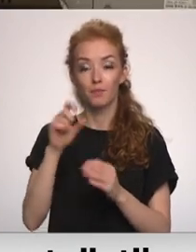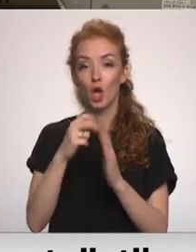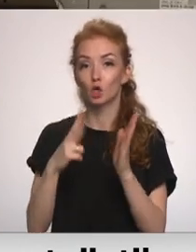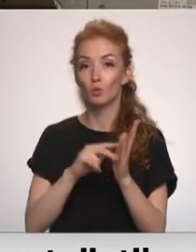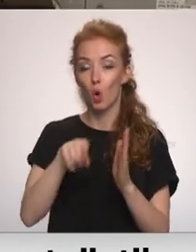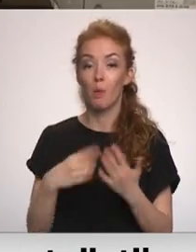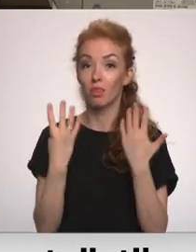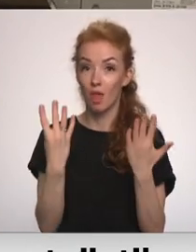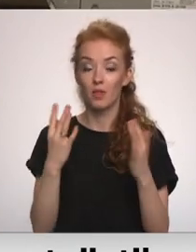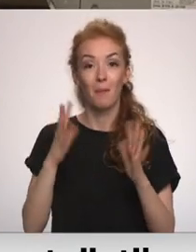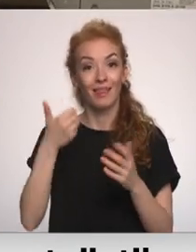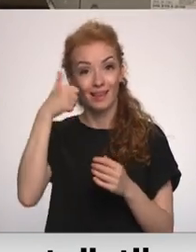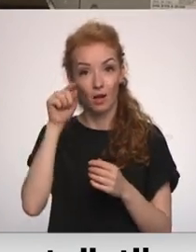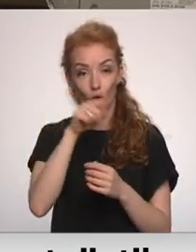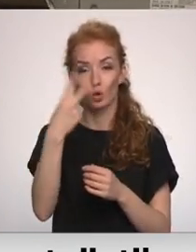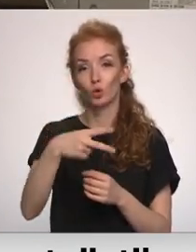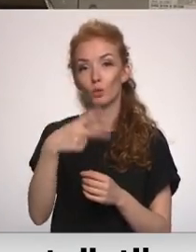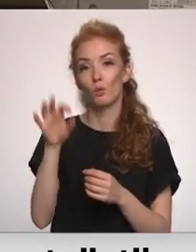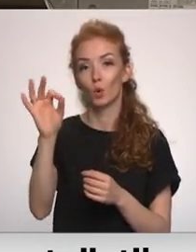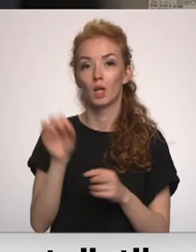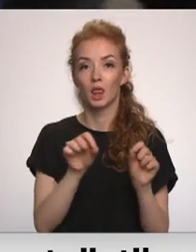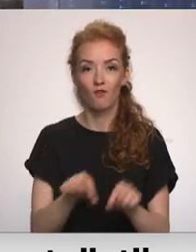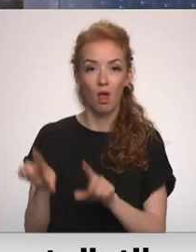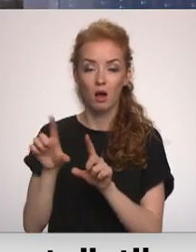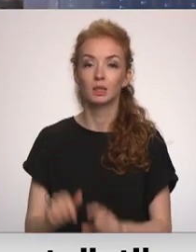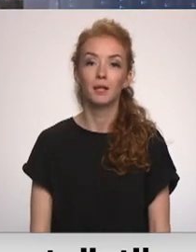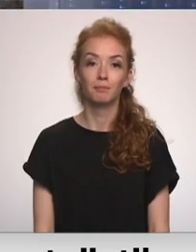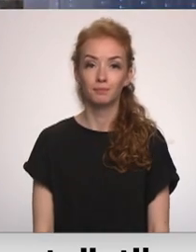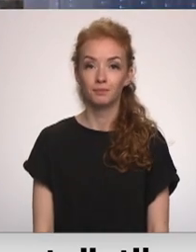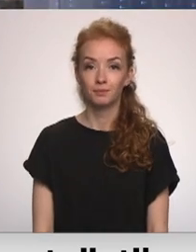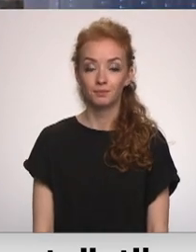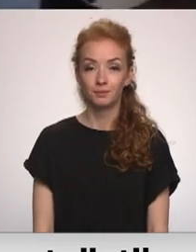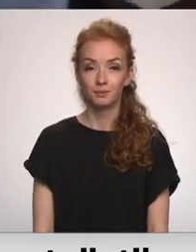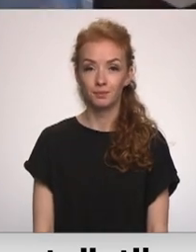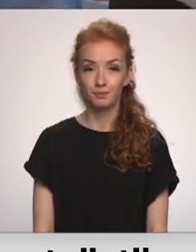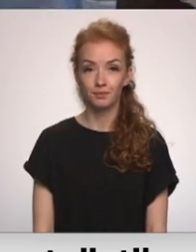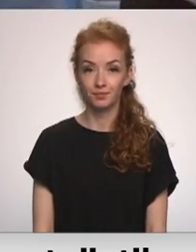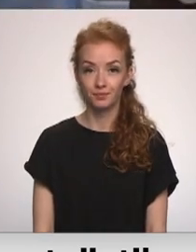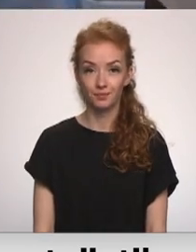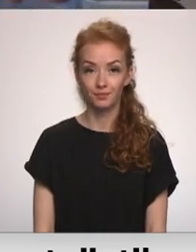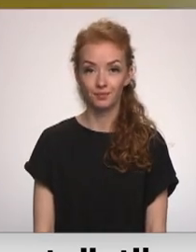,9%, bet Igaunijā – 20%. Madar Līcīta, Aigars Kovaļielskis, Latvijas televīzija.